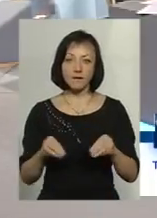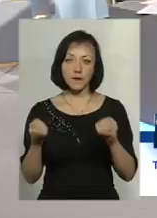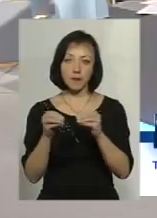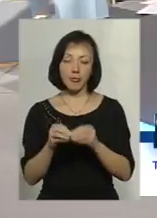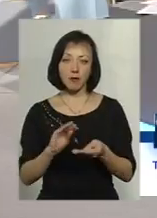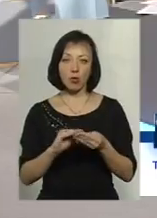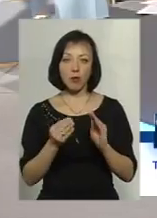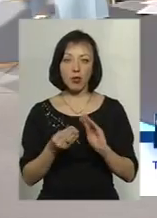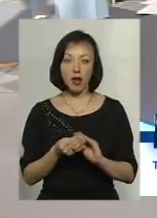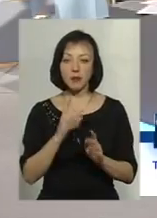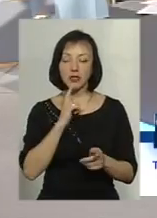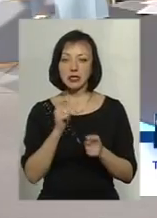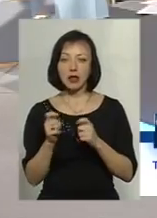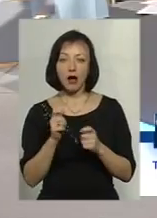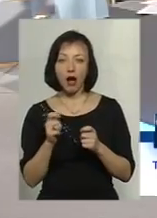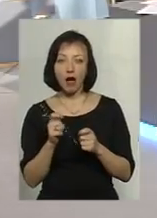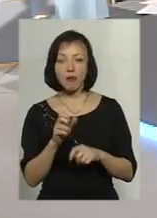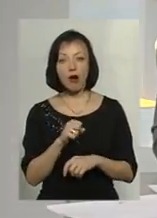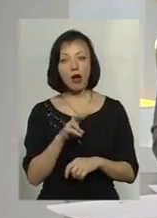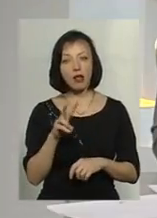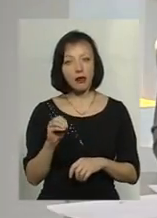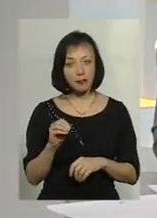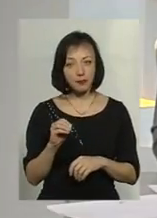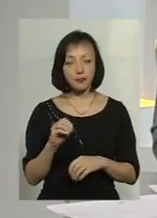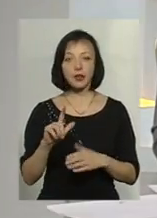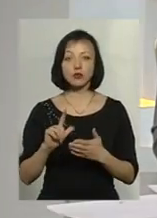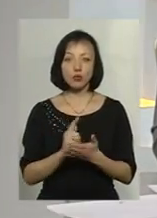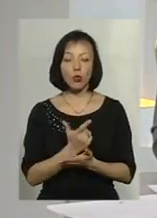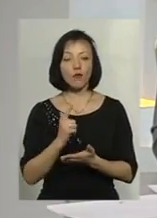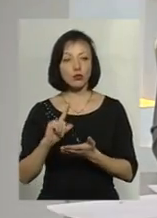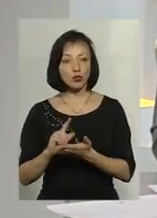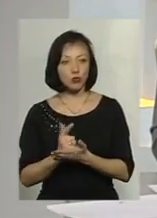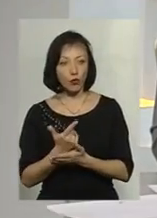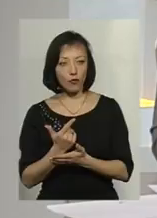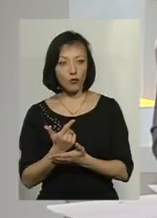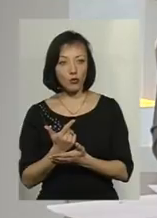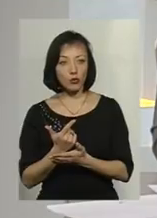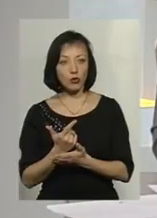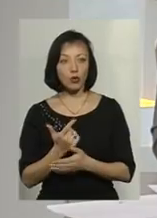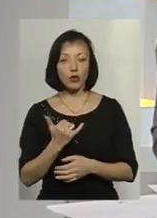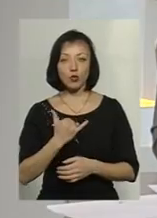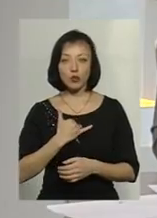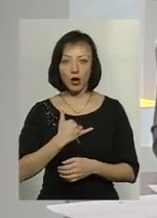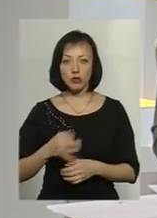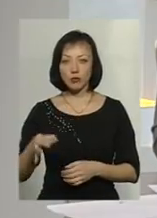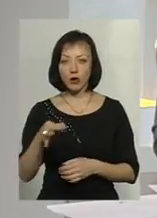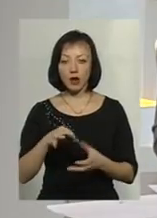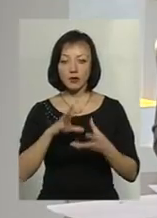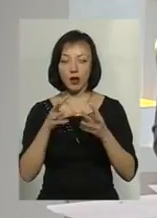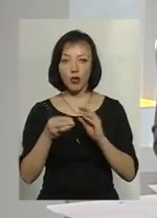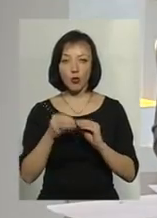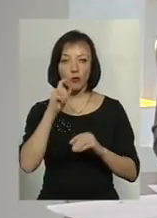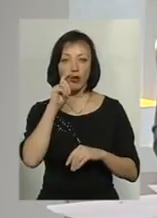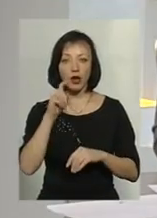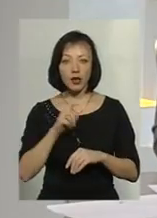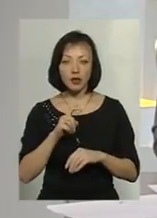проблеми, застерігаємо. Але знову і знову в нашому краї, загалом в Україні,